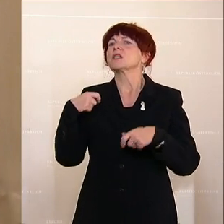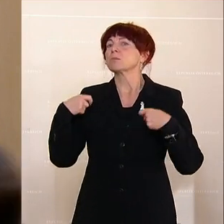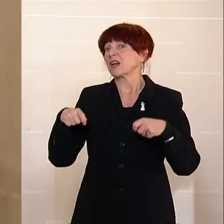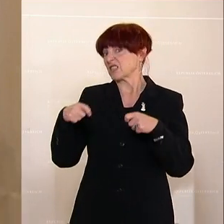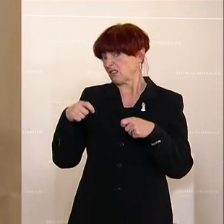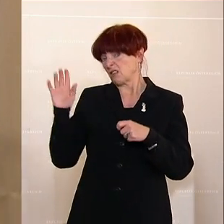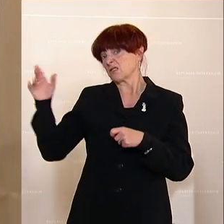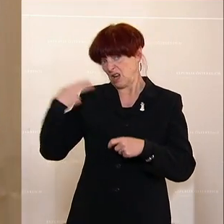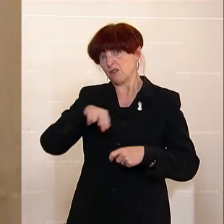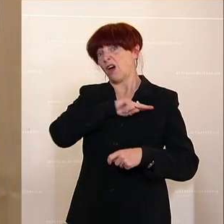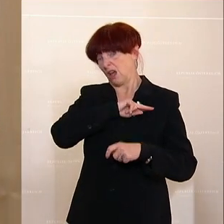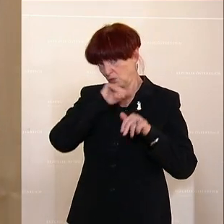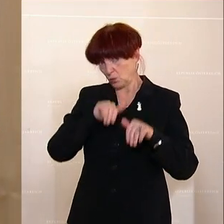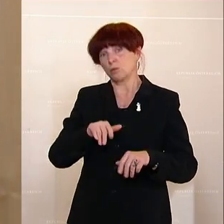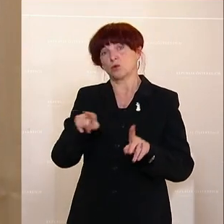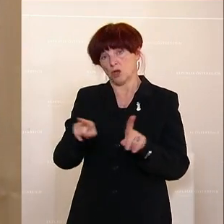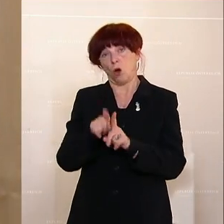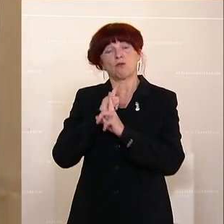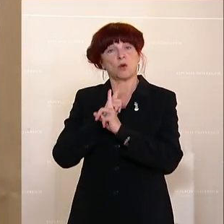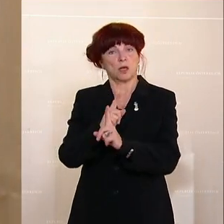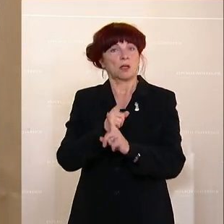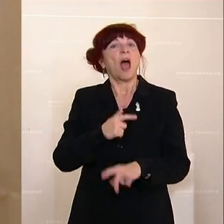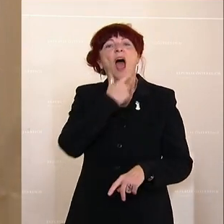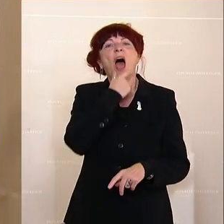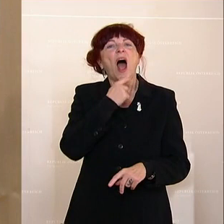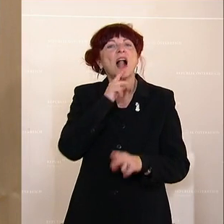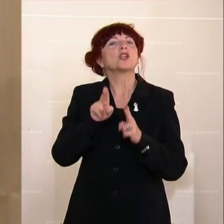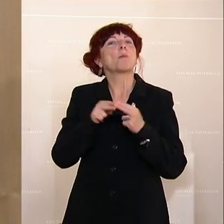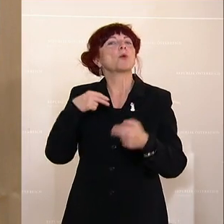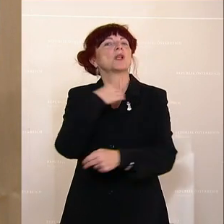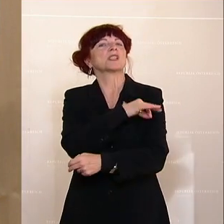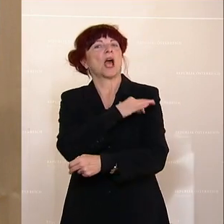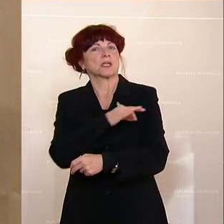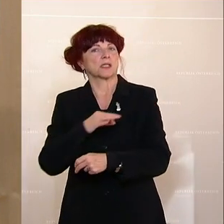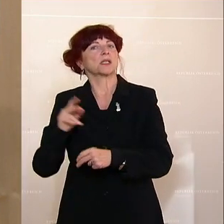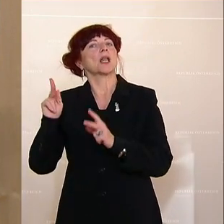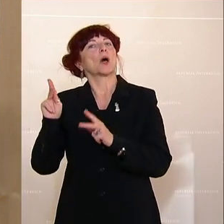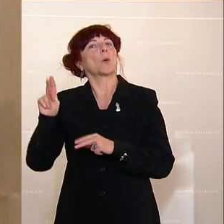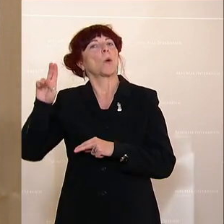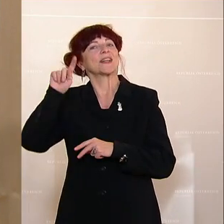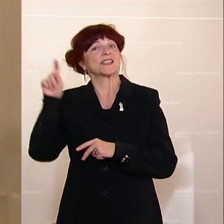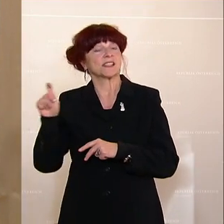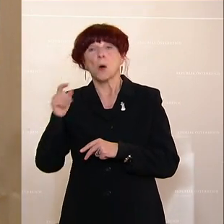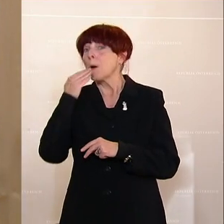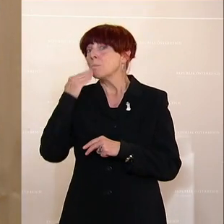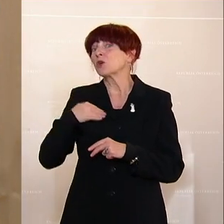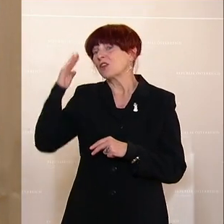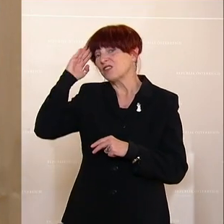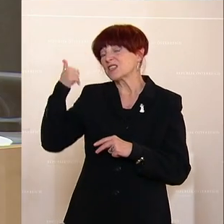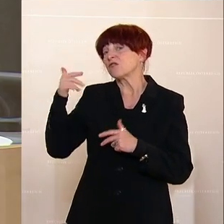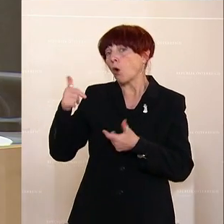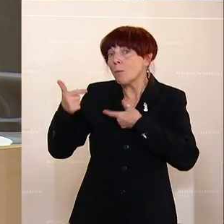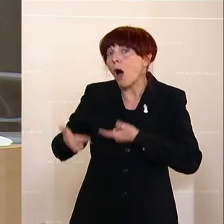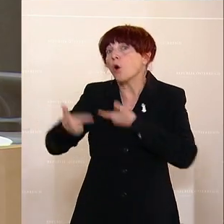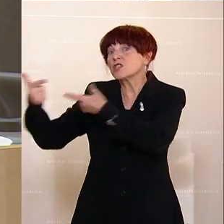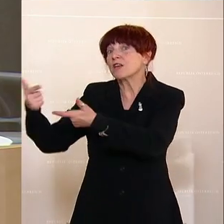nicht entlassen. Und Herr Altbundeskanzler Kurz, wenn Sie wissen möchten, warum es zu dieser Auslieferung gekommen ist oder warum es heute zu dieser Auslieferung kommt,